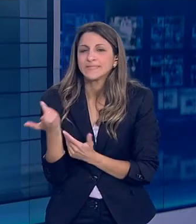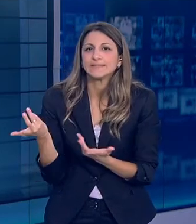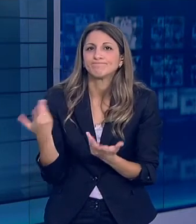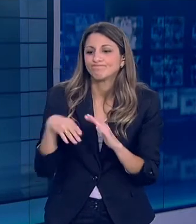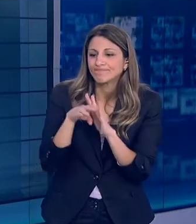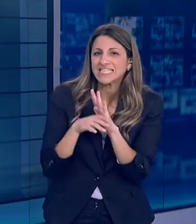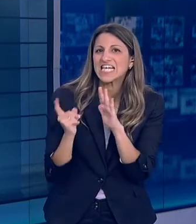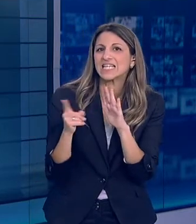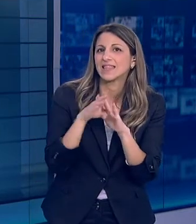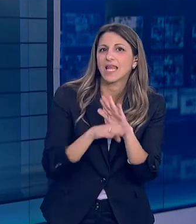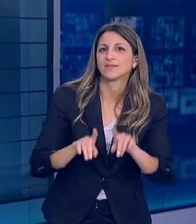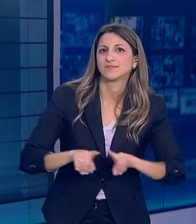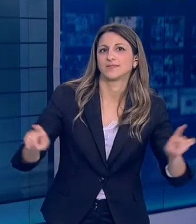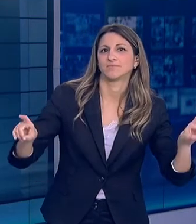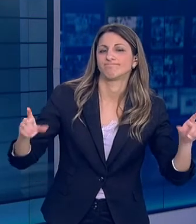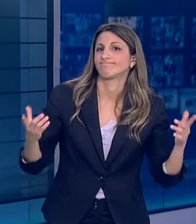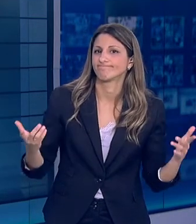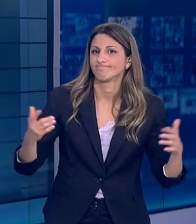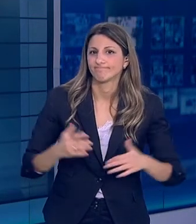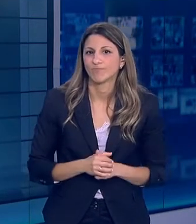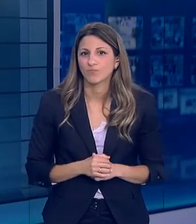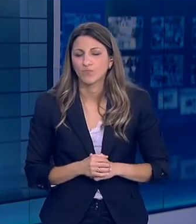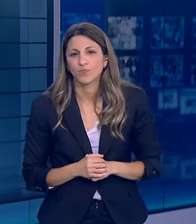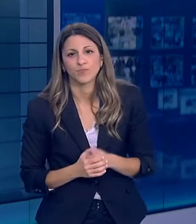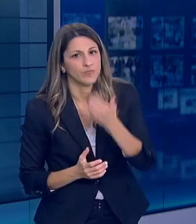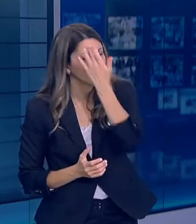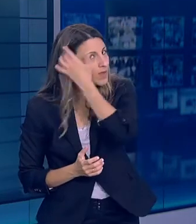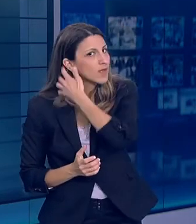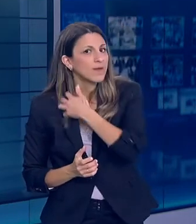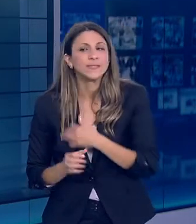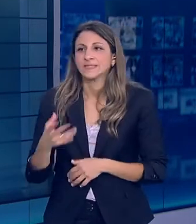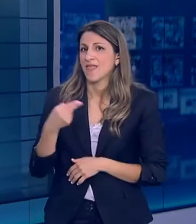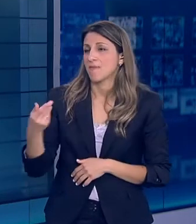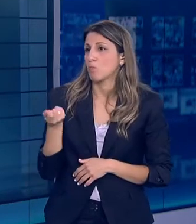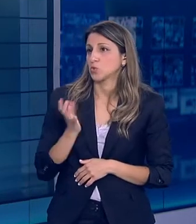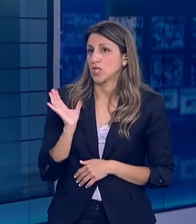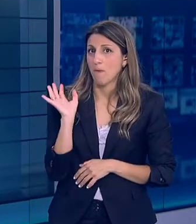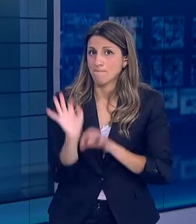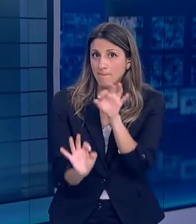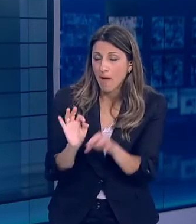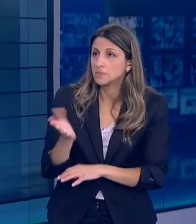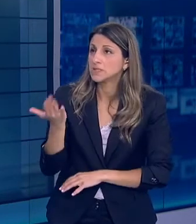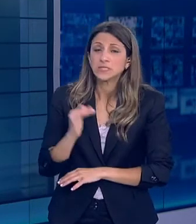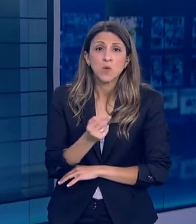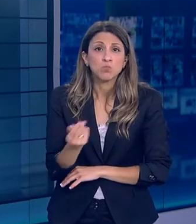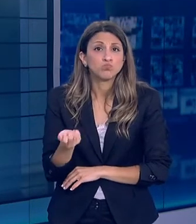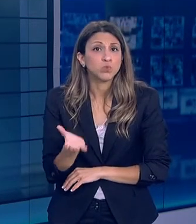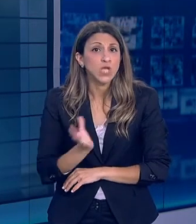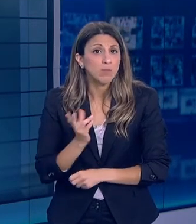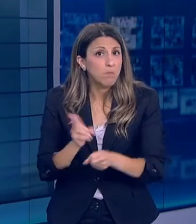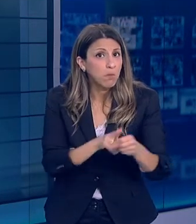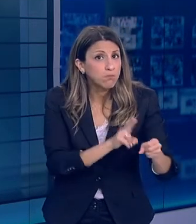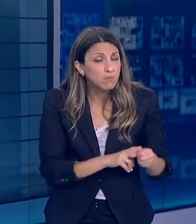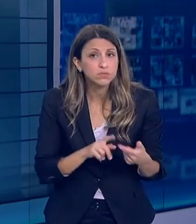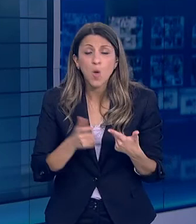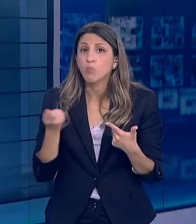επιδημιολογικά δεδομένα Χρησιμοποιείς κρούσματα που καταγράφονται Θάνατοι που καταγράφονται Ο αριθμός των ελέγχων που γίνονται